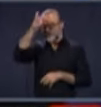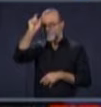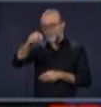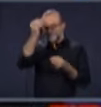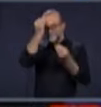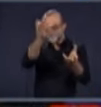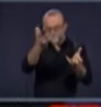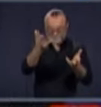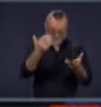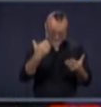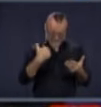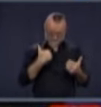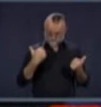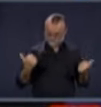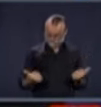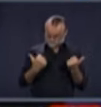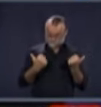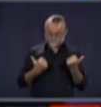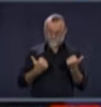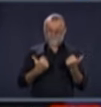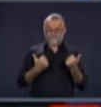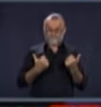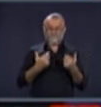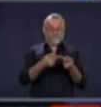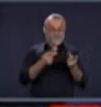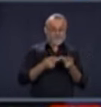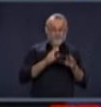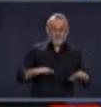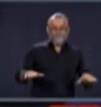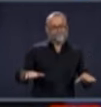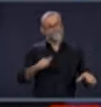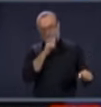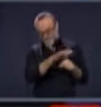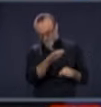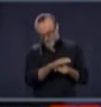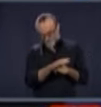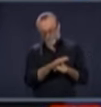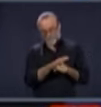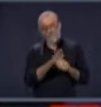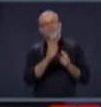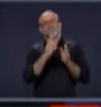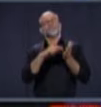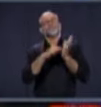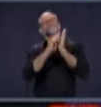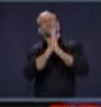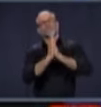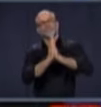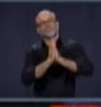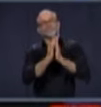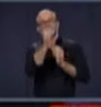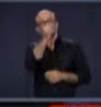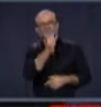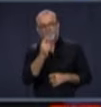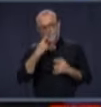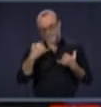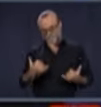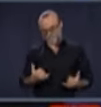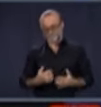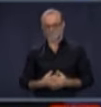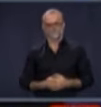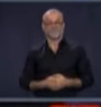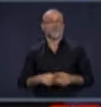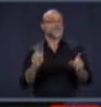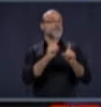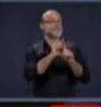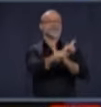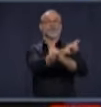qu'il n'y aura pas assez de place pour tous les petits. Alors, je fais appel à votre patience. Je veux